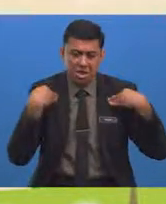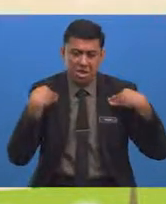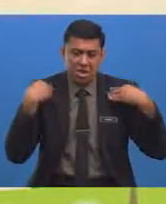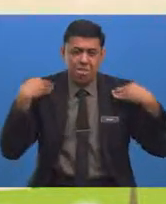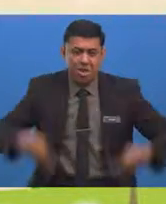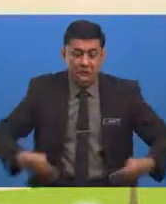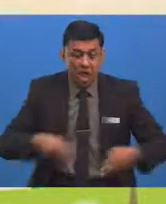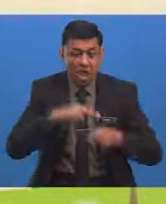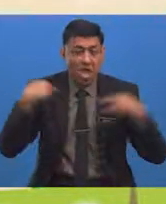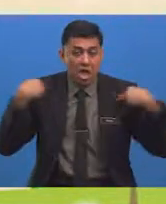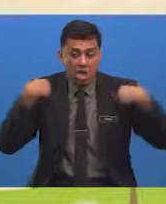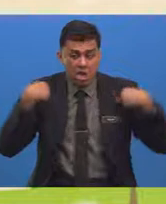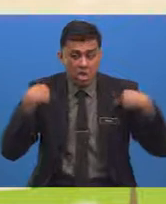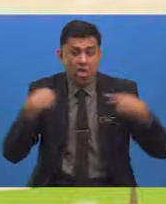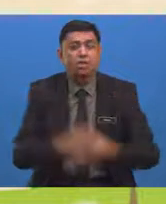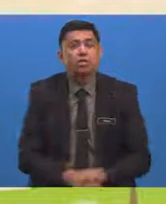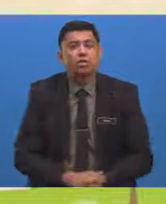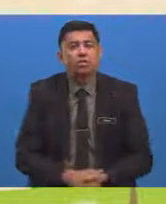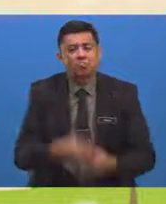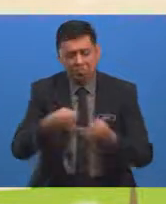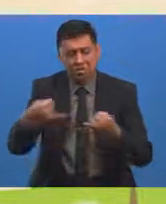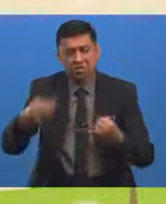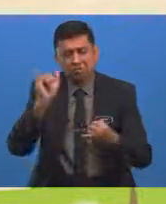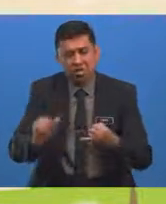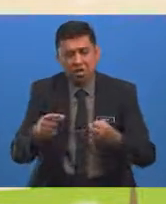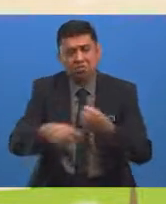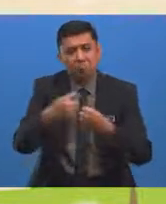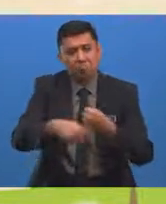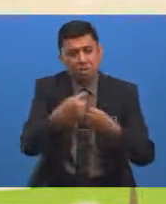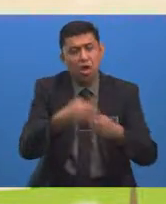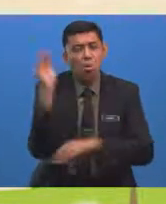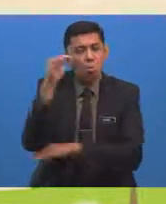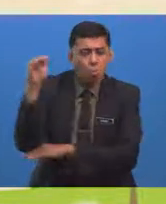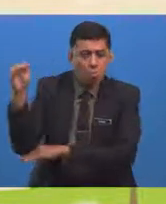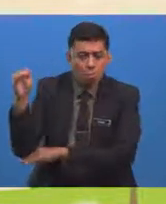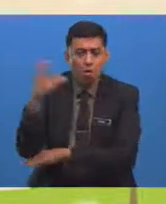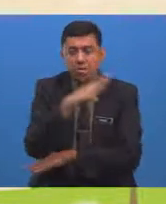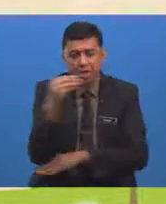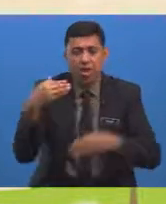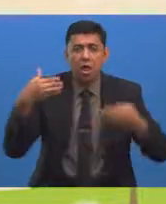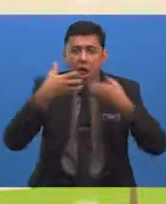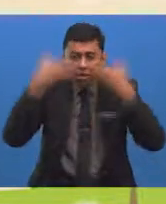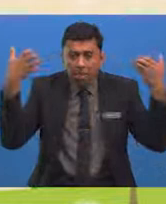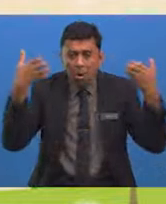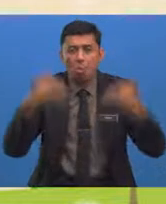Terutamanya Daripada Spesies Yang Terancam Seperti Ular Dan Harimau